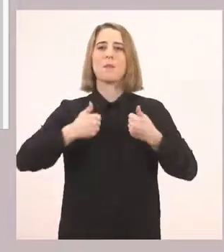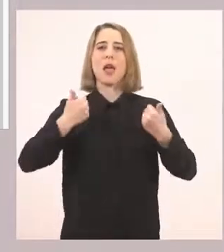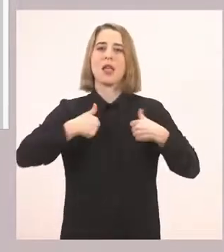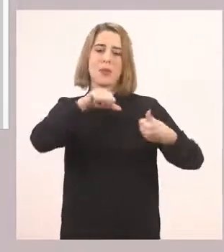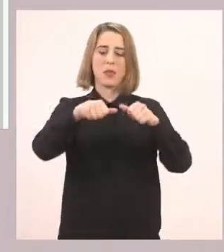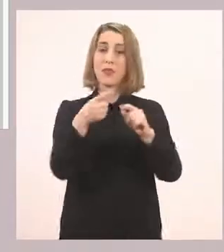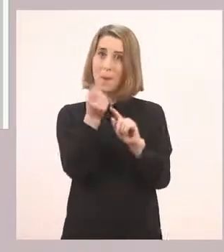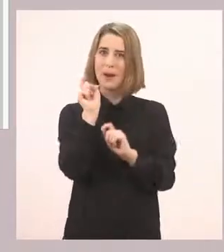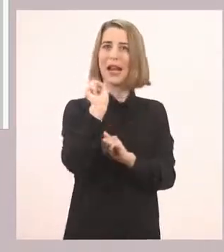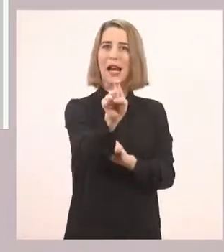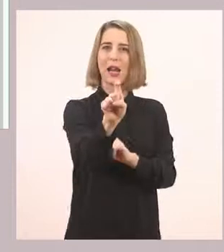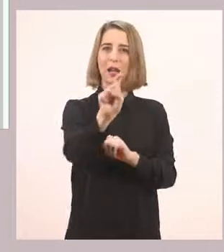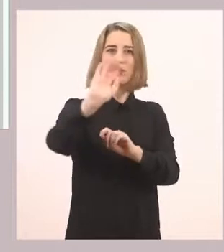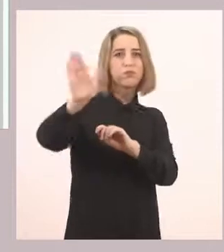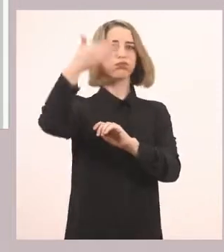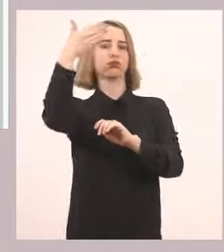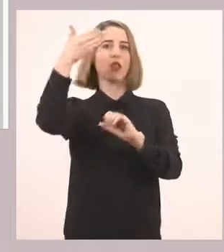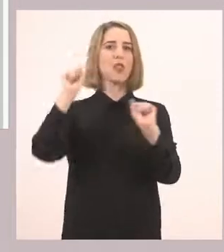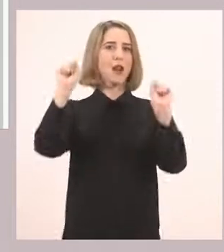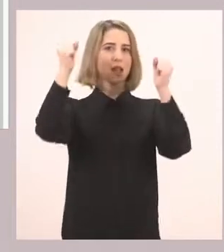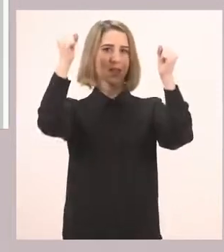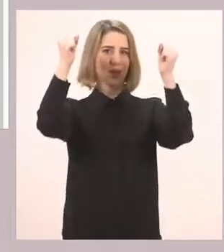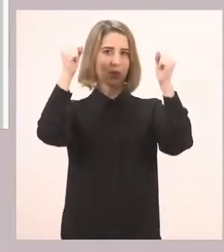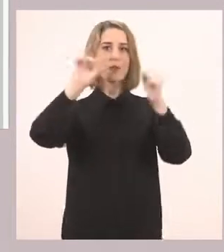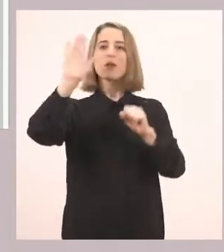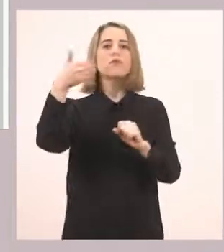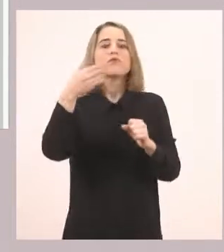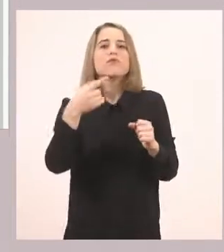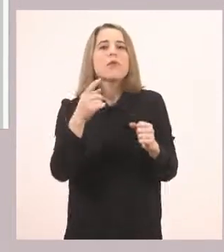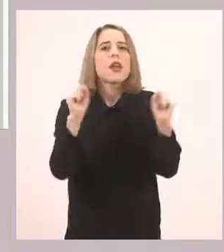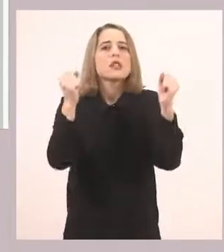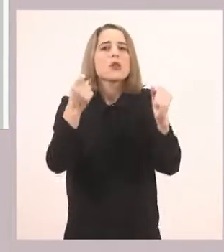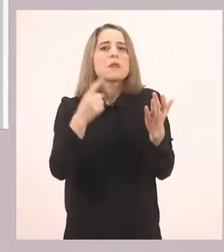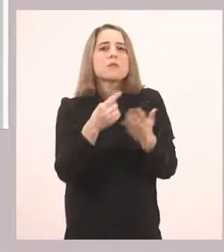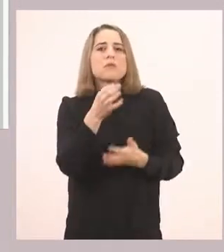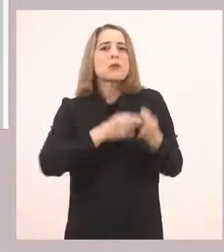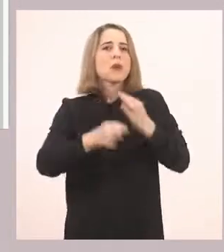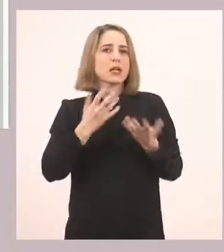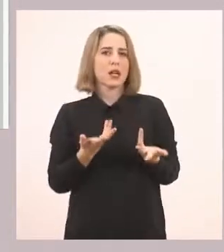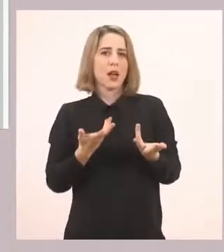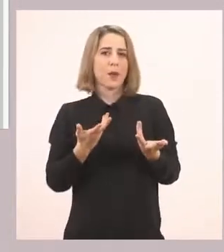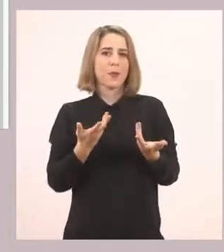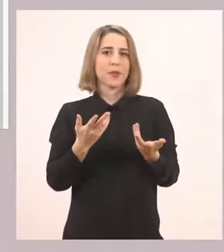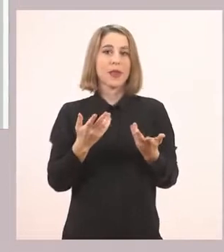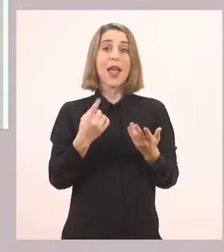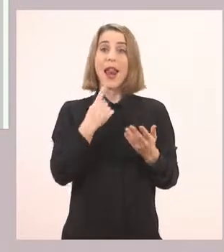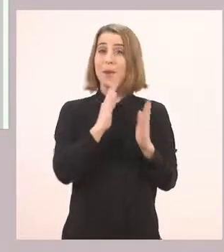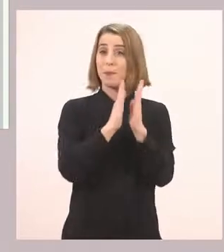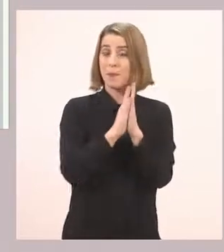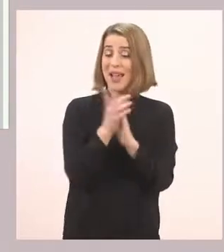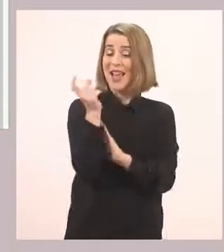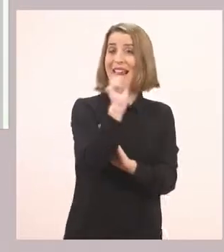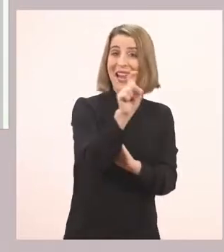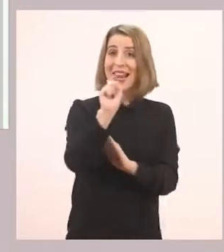και πάμε σε μία δραστηριότητα. Τι μας λέει αυτή η δραστηριότητα. Πάταμε το ποντίκι σου πάνω στις εικόνες που η λέξη τους